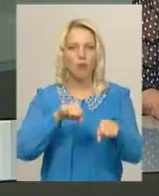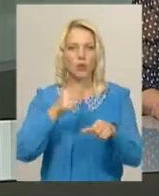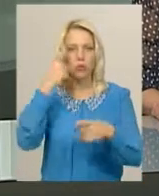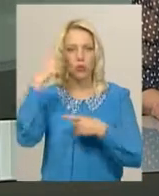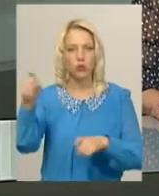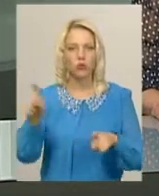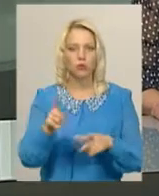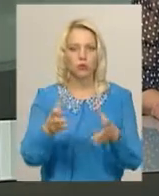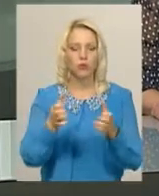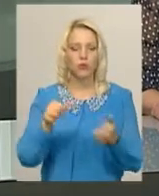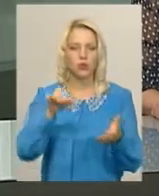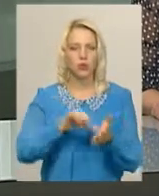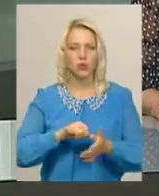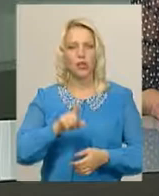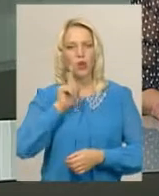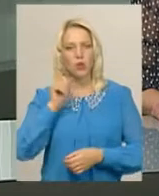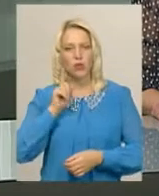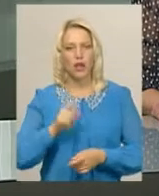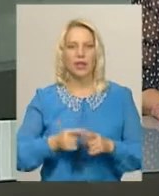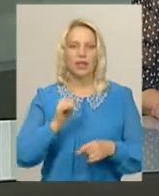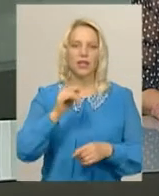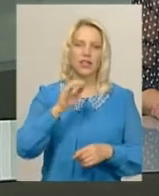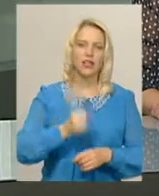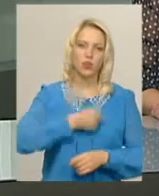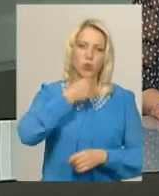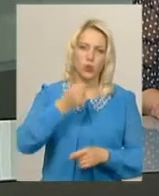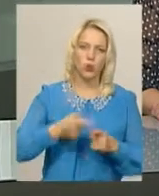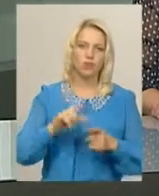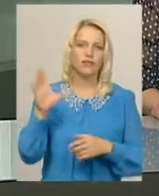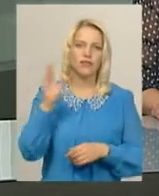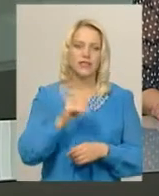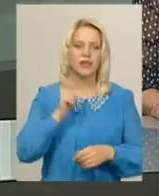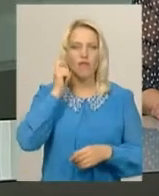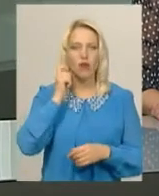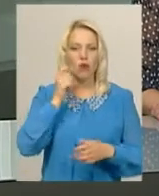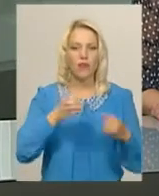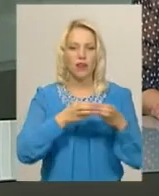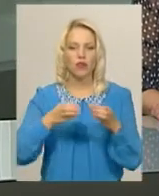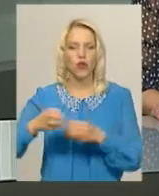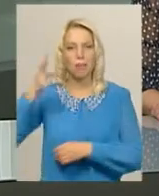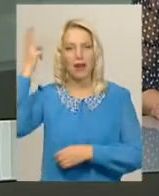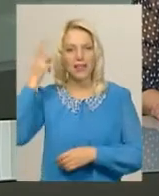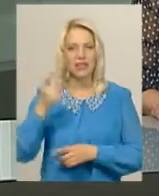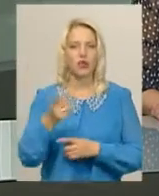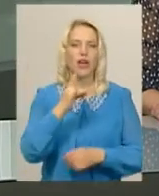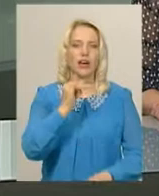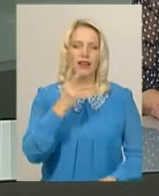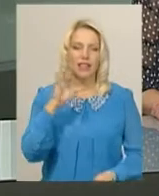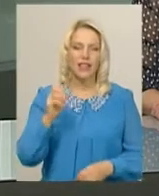змаганнях брали участь юнаки, юніори, молодь та дорослі. В тому числі і всі вікові категорії жінок з Хмельницької, Рівненської,